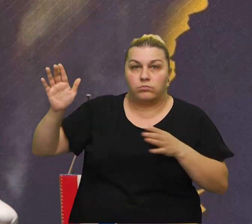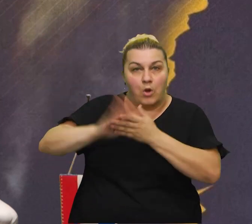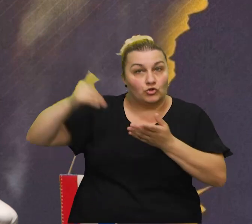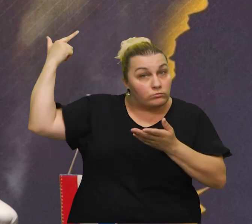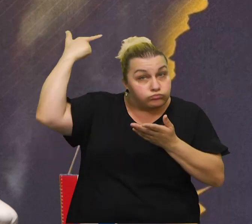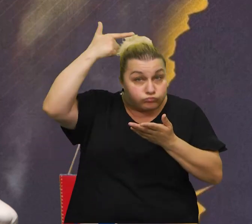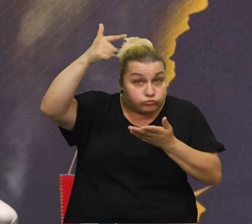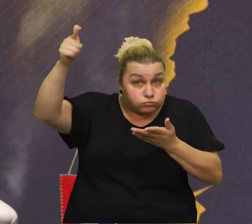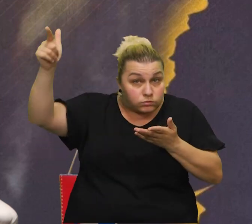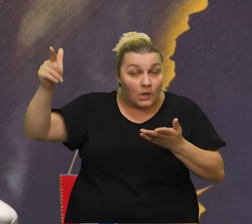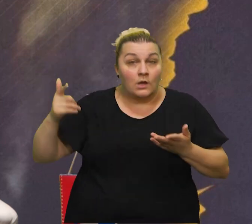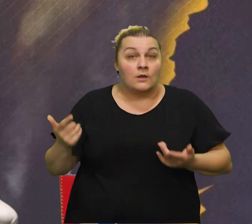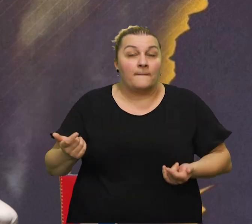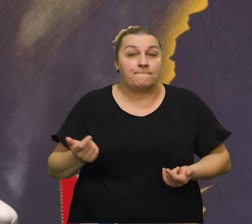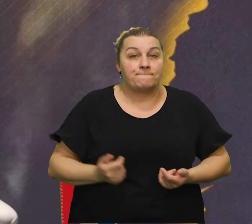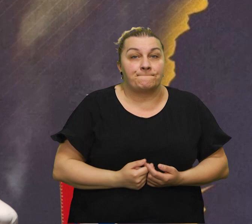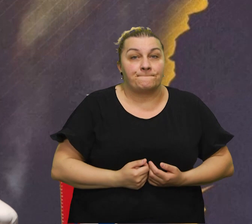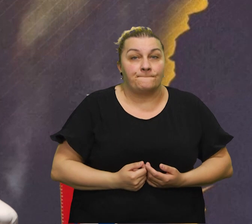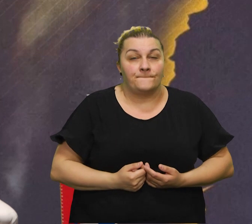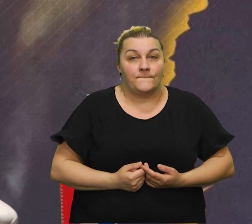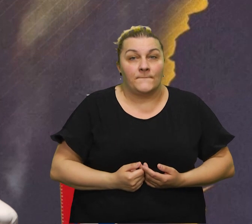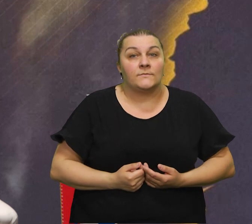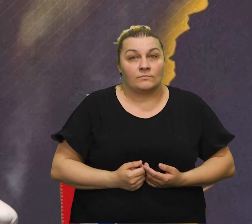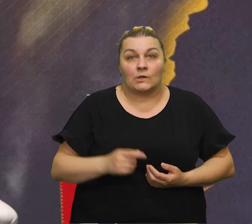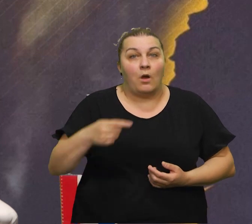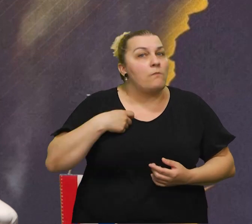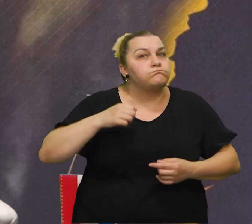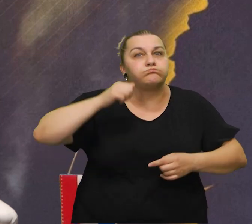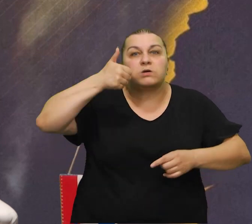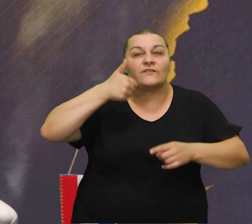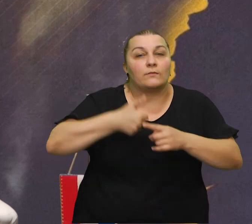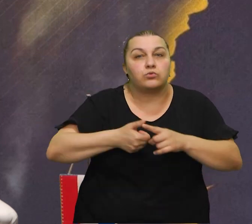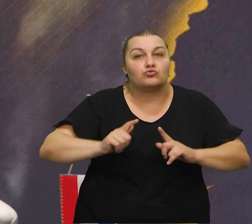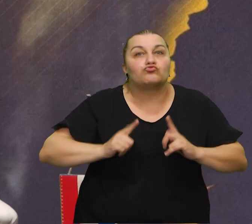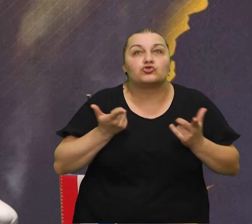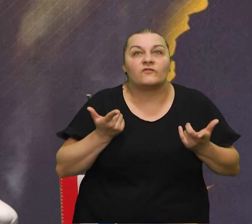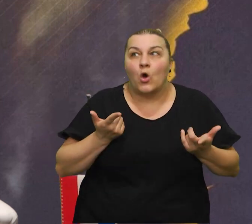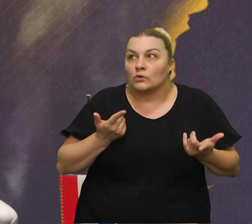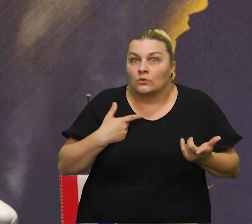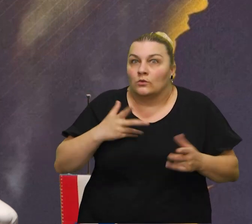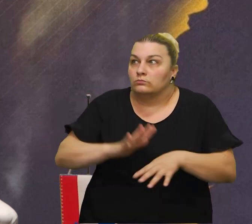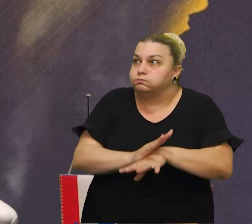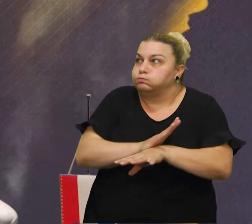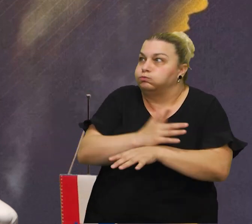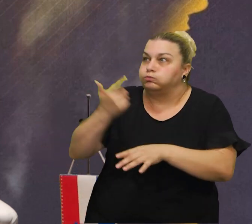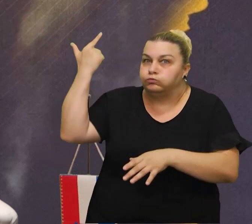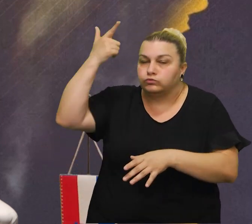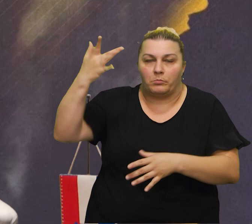kada ono počeli rafale, to uče, znači, prvi pust na životu, ispred sebe, nešto tako,